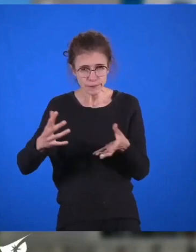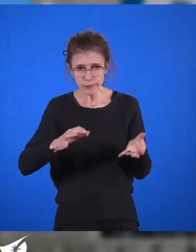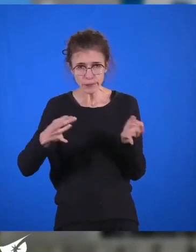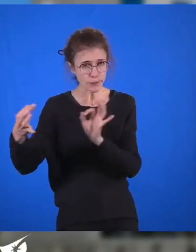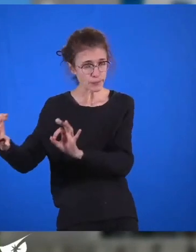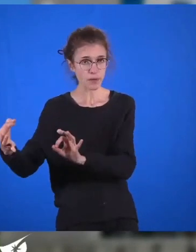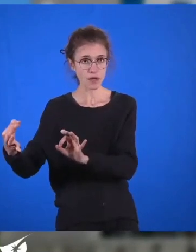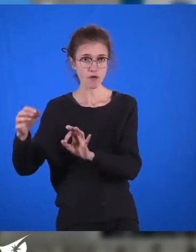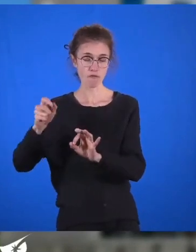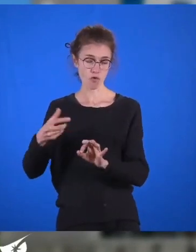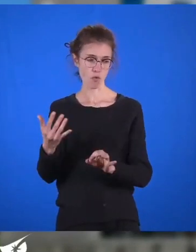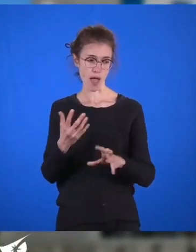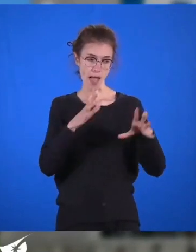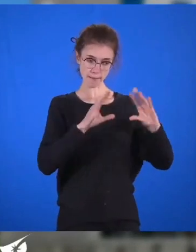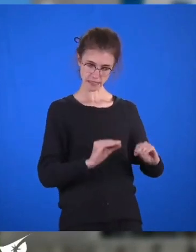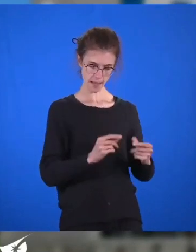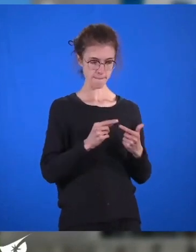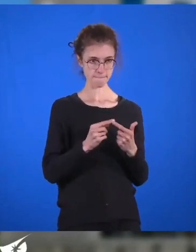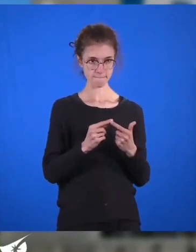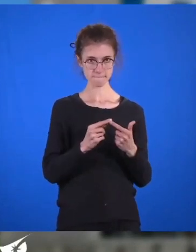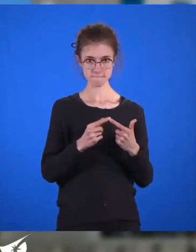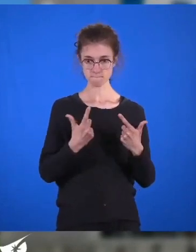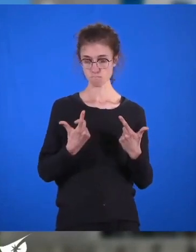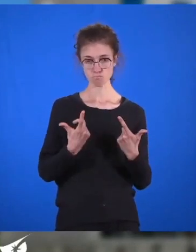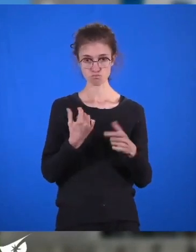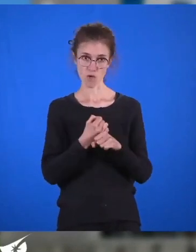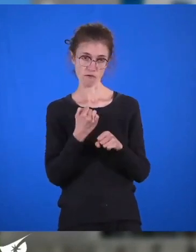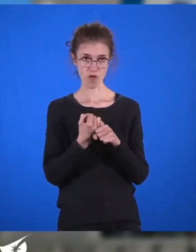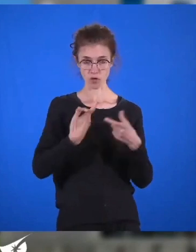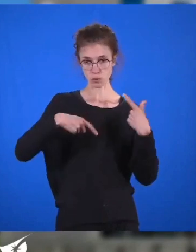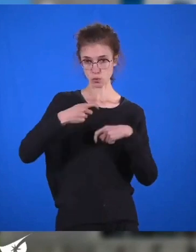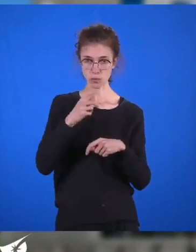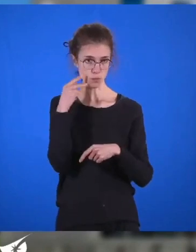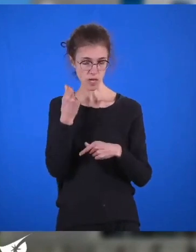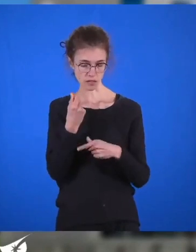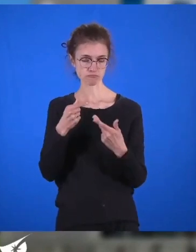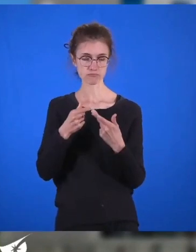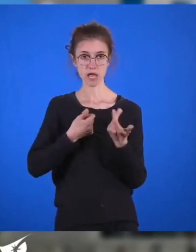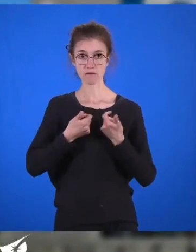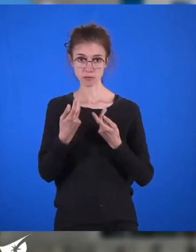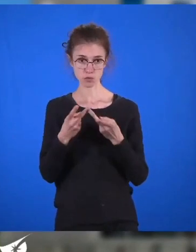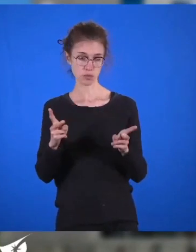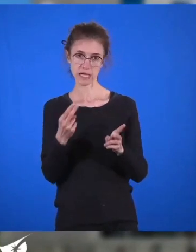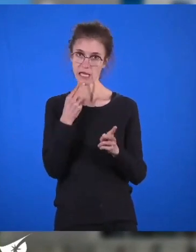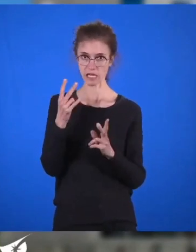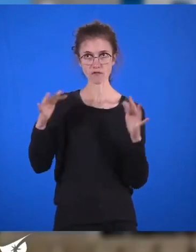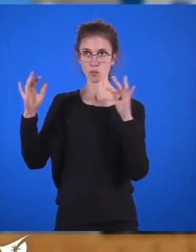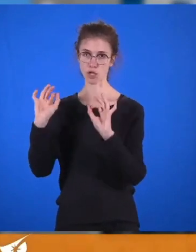habitat, activité économique et humaine, services publics et qualité environnementale,